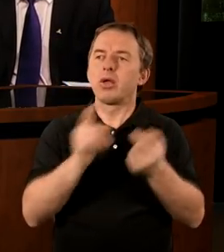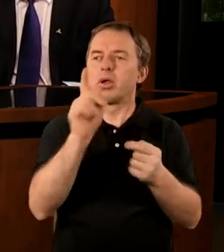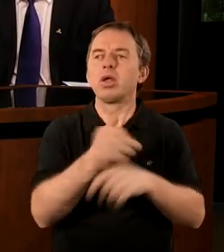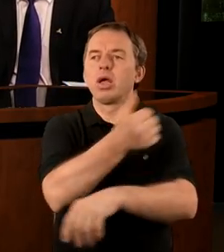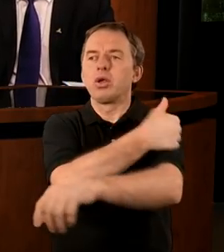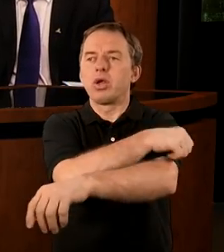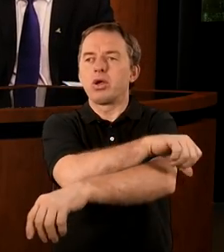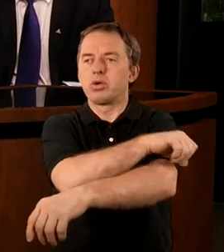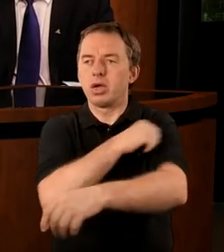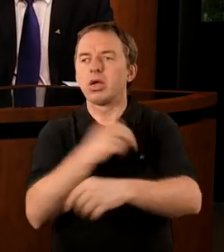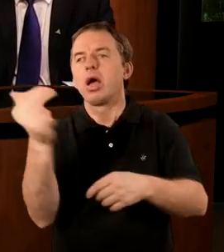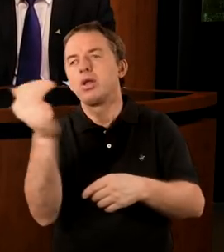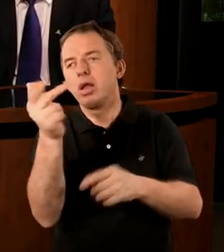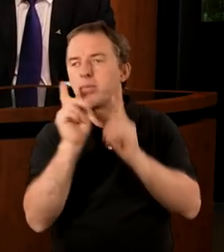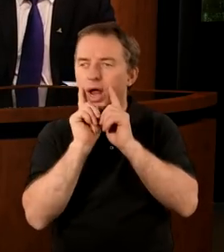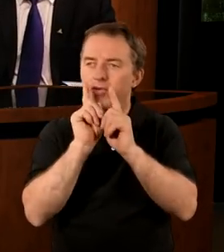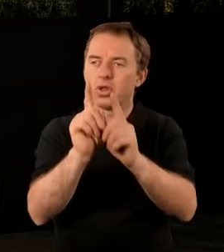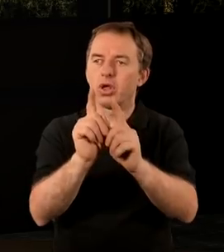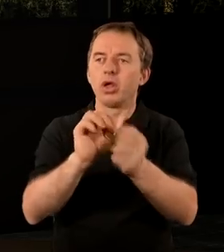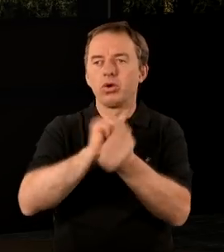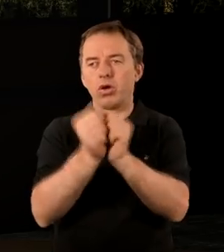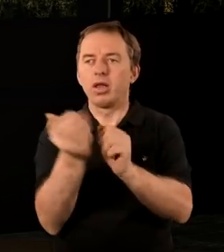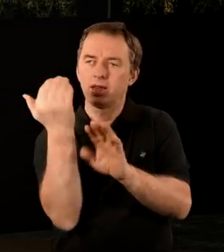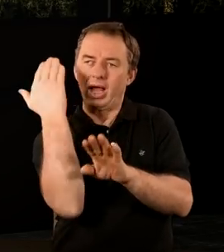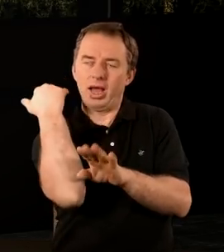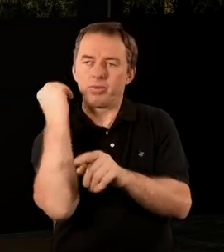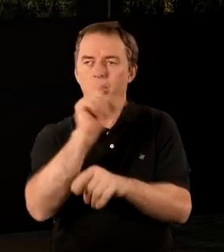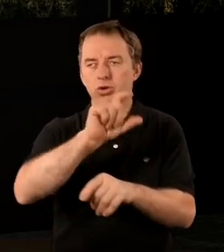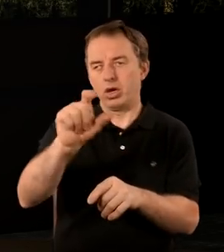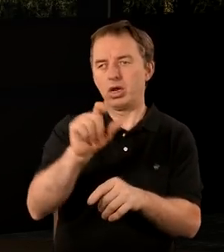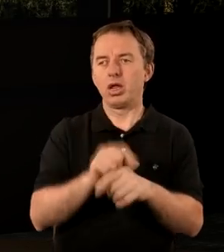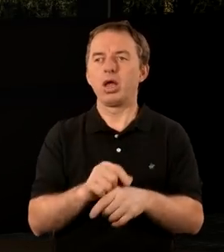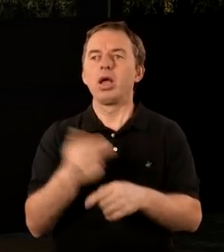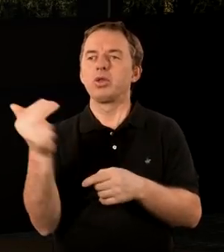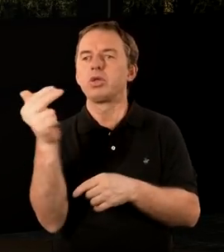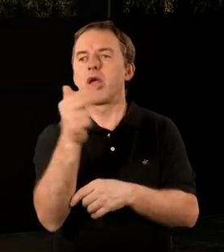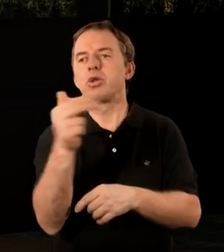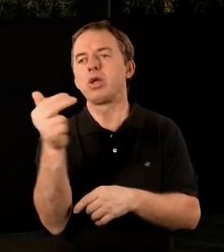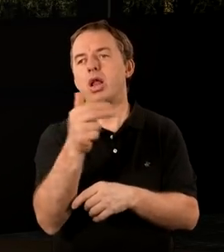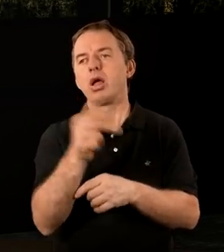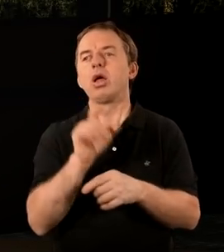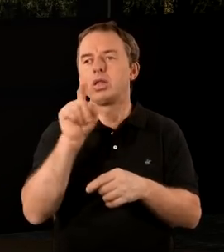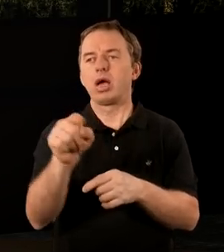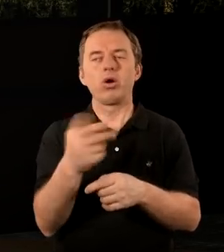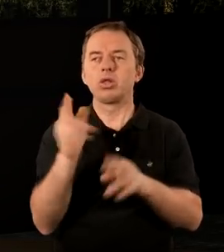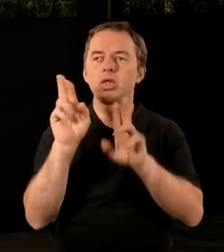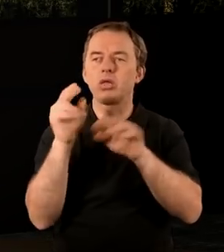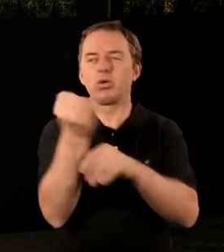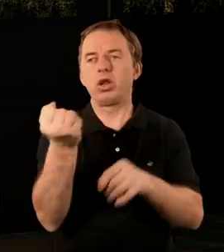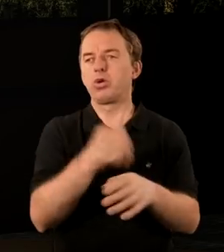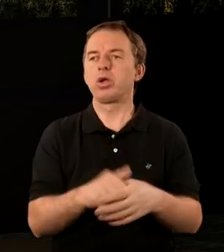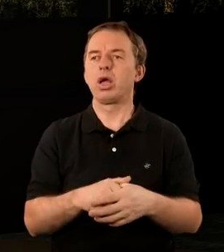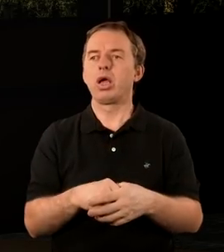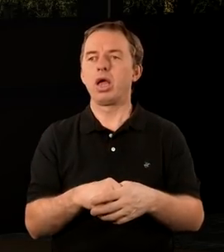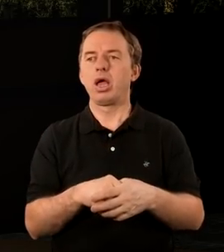pański to chrześcijańska niedziela, prawda? Aczkolwiek w tamtych czasach nosiła jeszcze niedziela takiego tytułu.